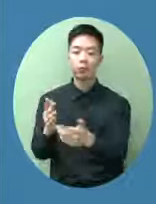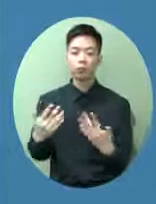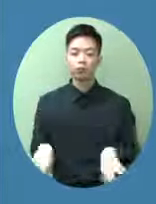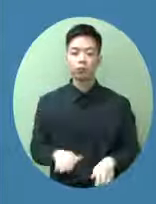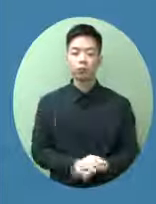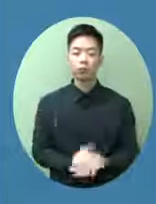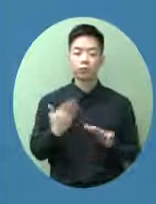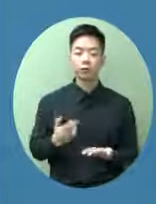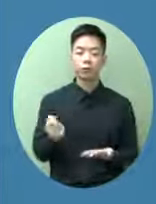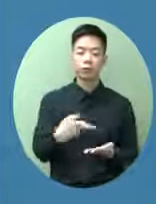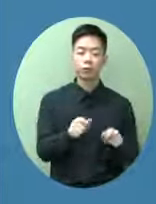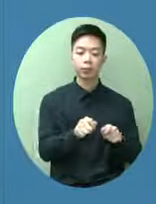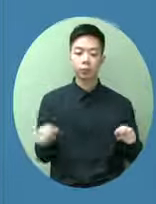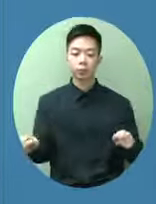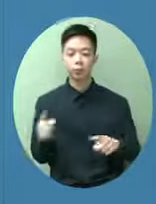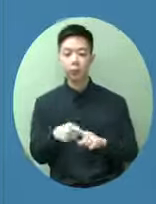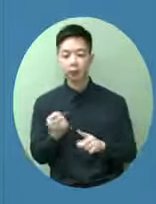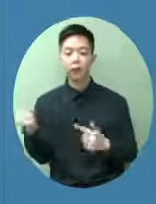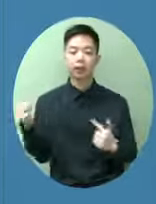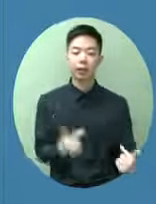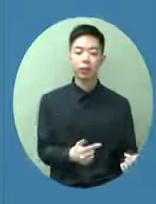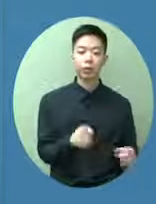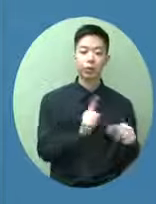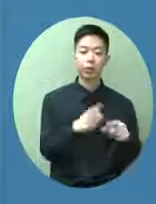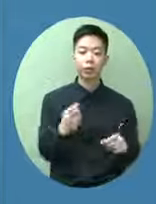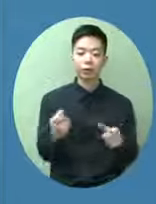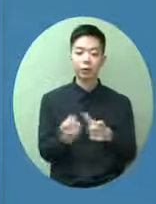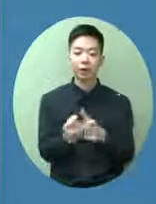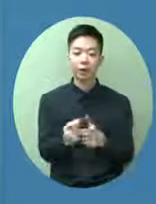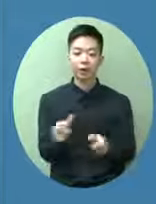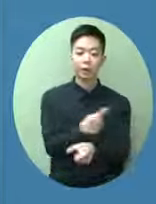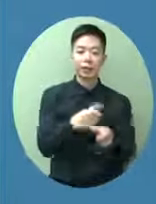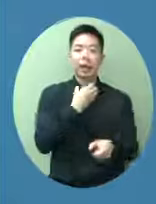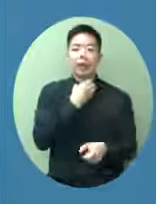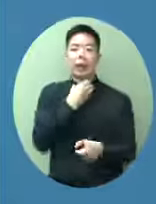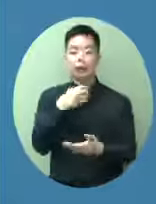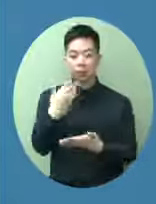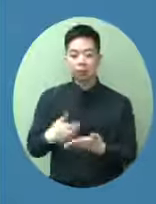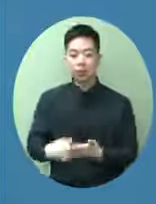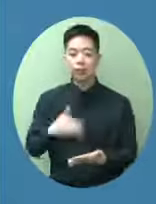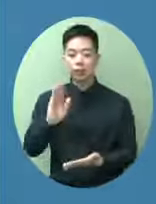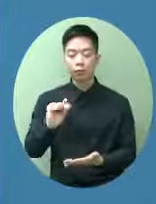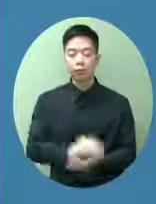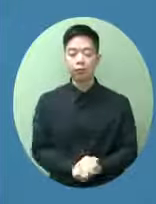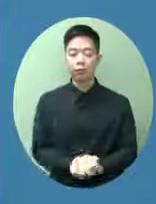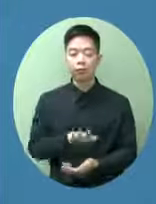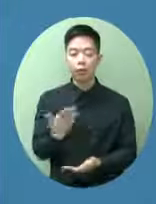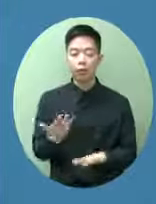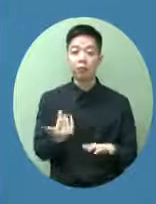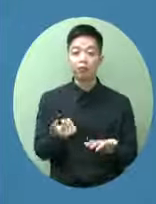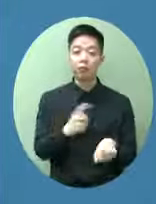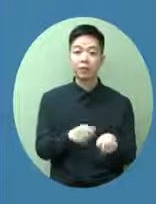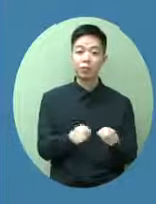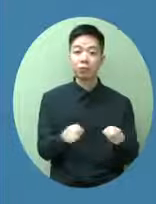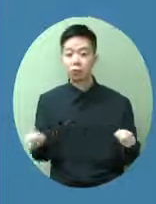延長相信是有效舒緩中小企的資金的壓力但由於延長了我們的承擔額亦都